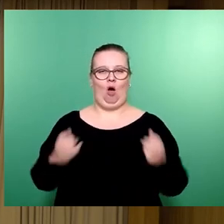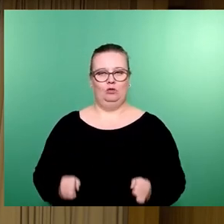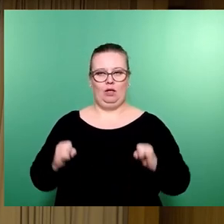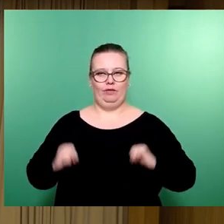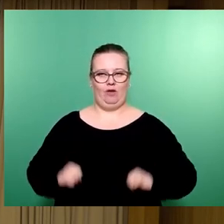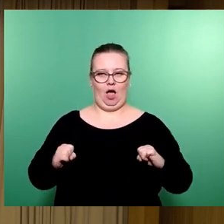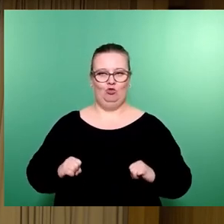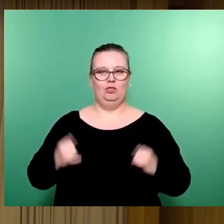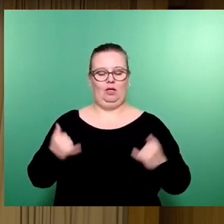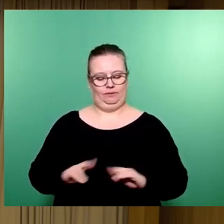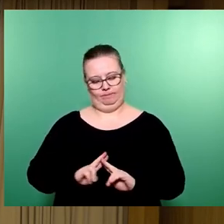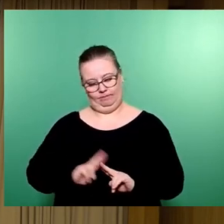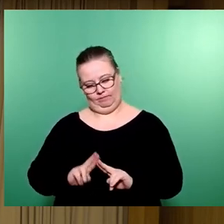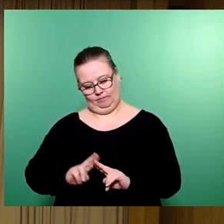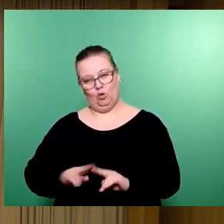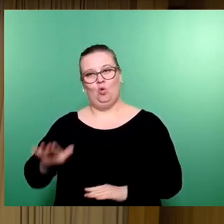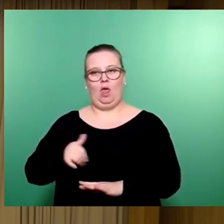jetzt aufbereiten und dann bei der Landesdirektion einreichen. Dank.